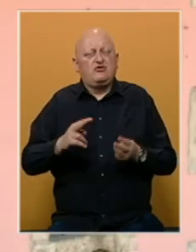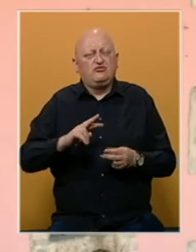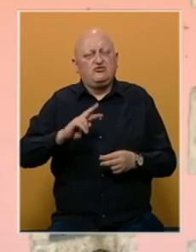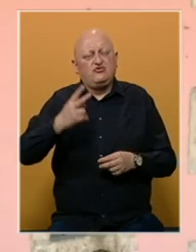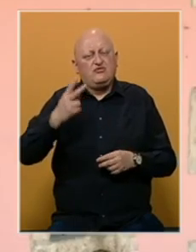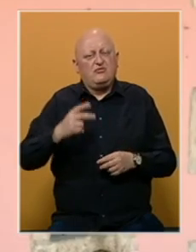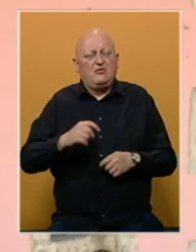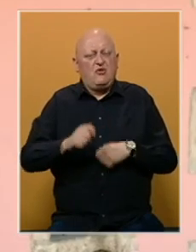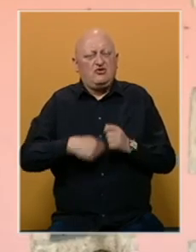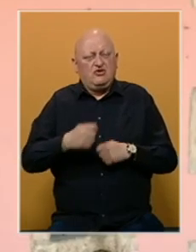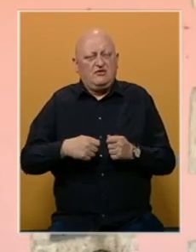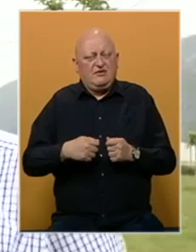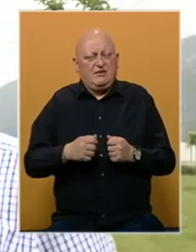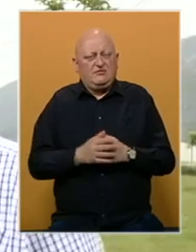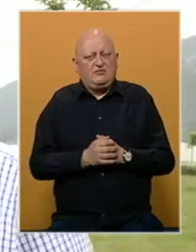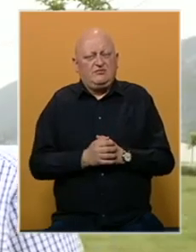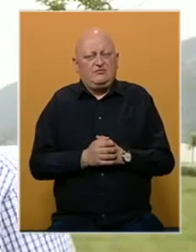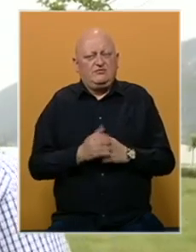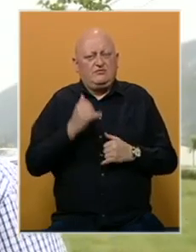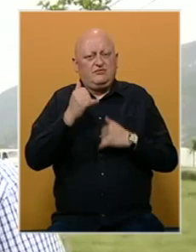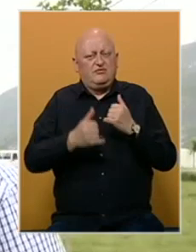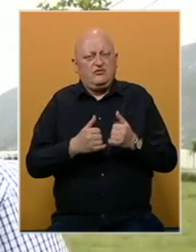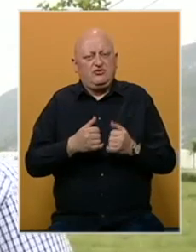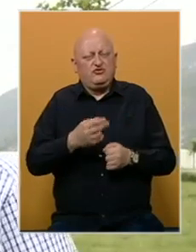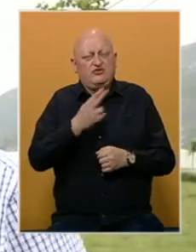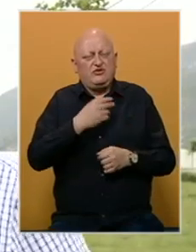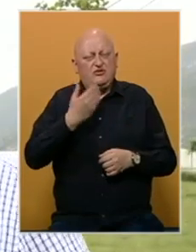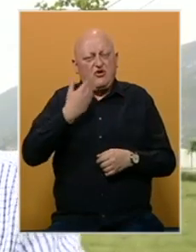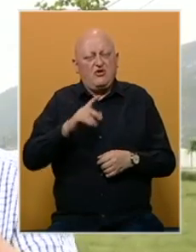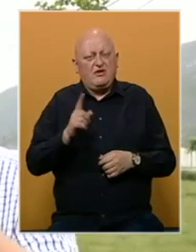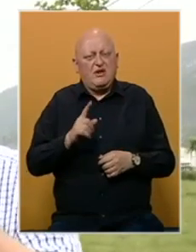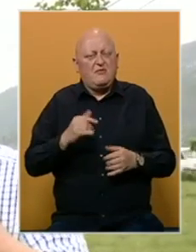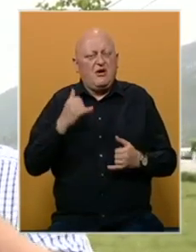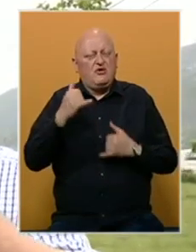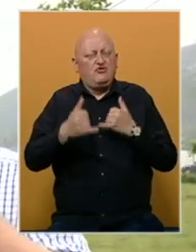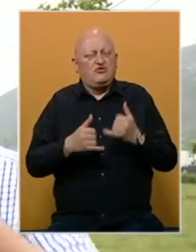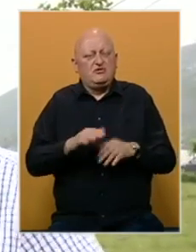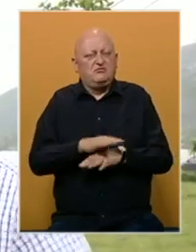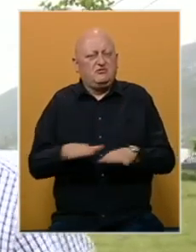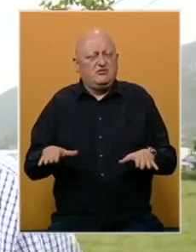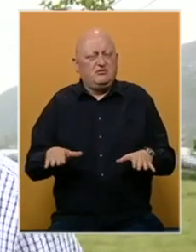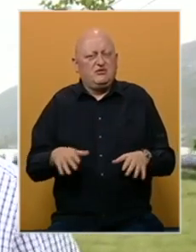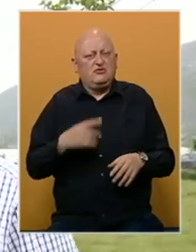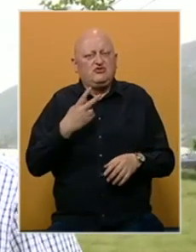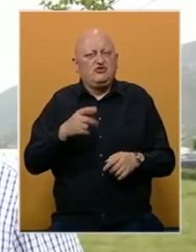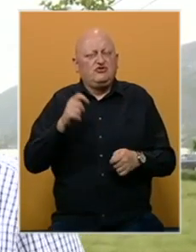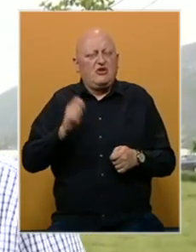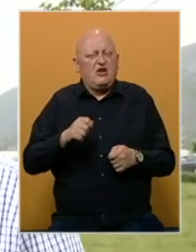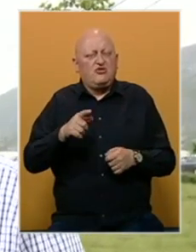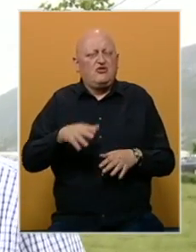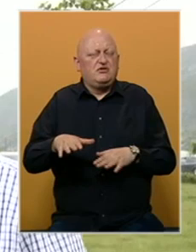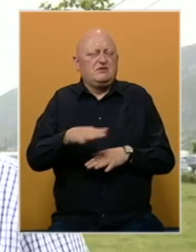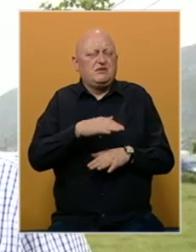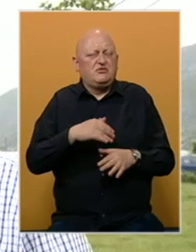nekim drugim poslovima. Turičke agencije su najviše šećene zato što nema ni turista. tiče ga, što tiče obrtnika, to je sektor